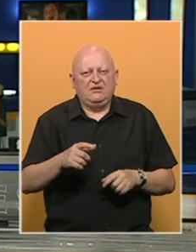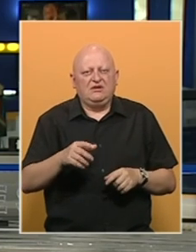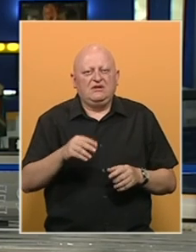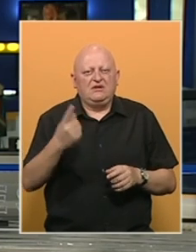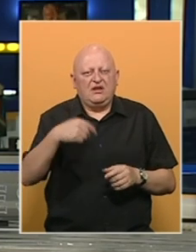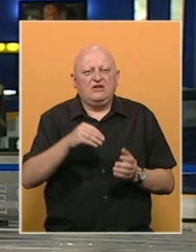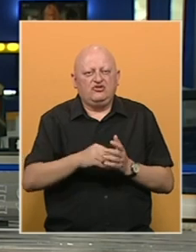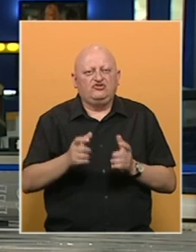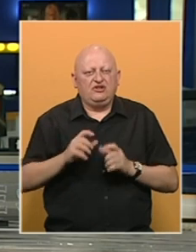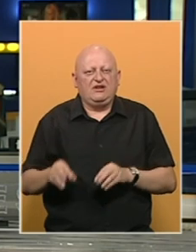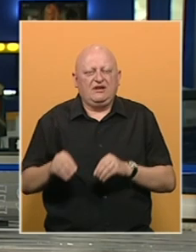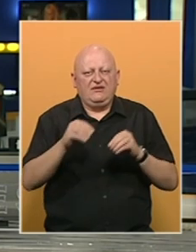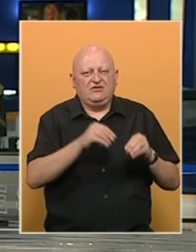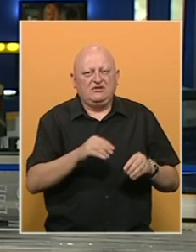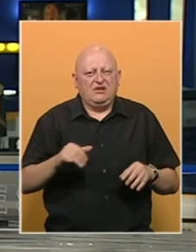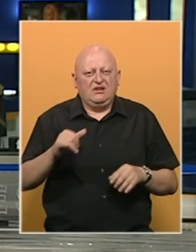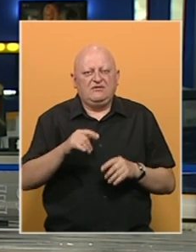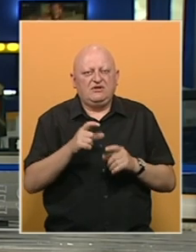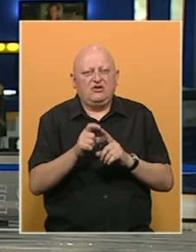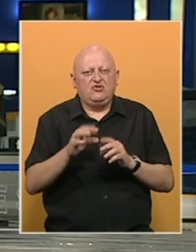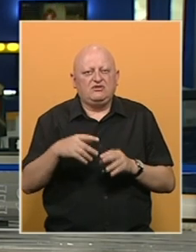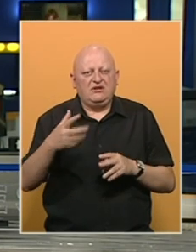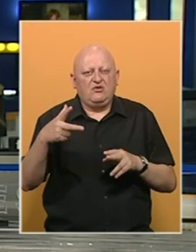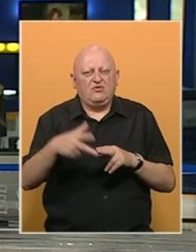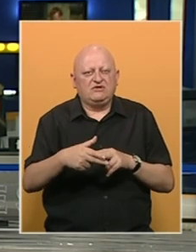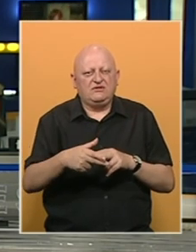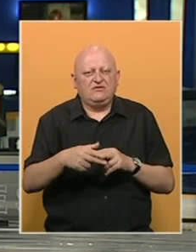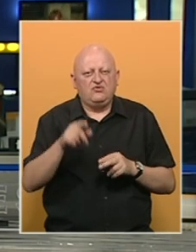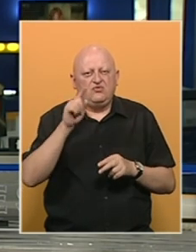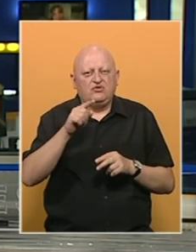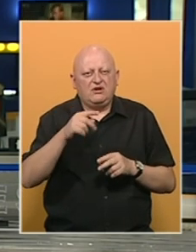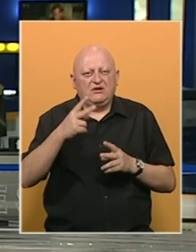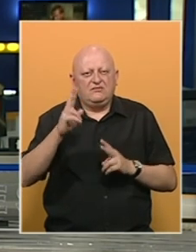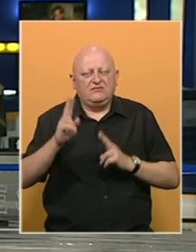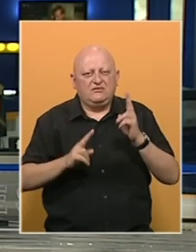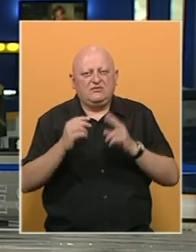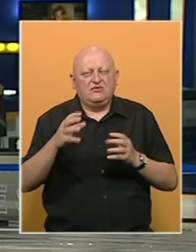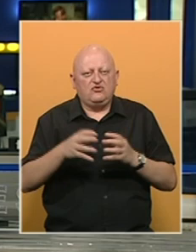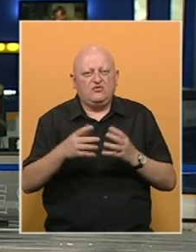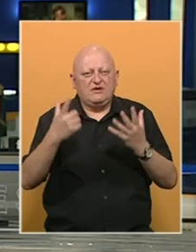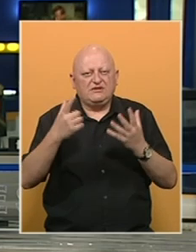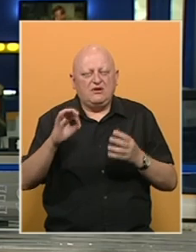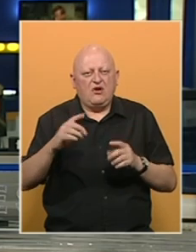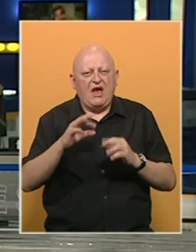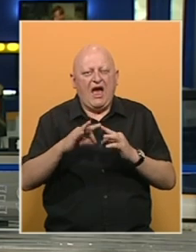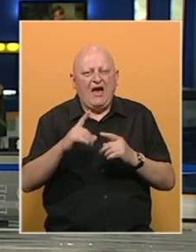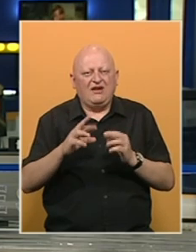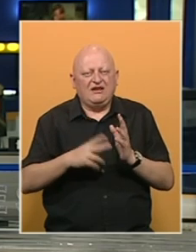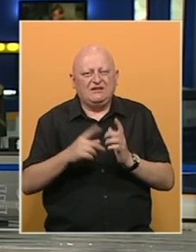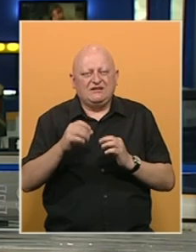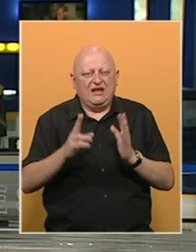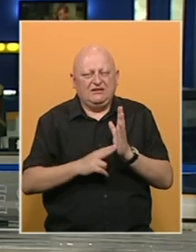Na 1.000 ih još čeka na evakuaciju. Letovi za dohu su i dalje obustavljeni. U utorak video summit grupe 7 o Afganistanu.